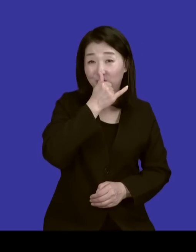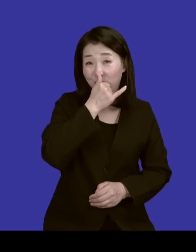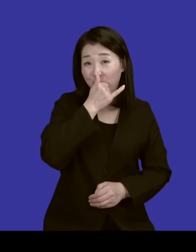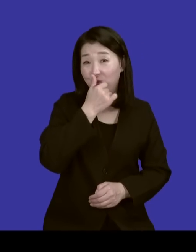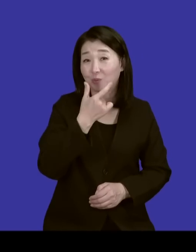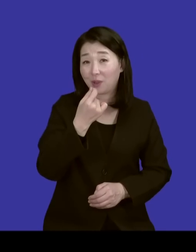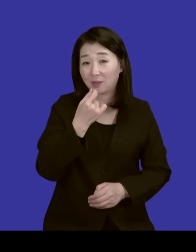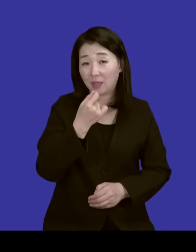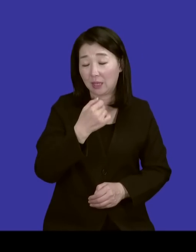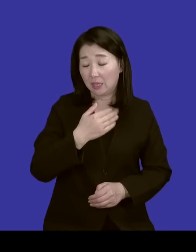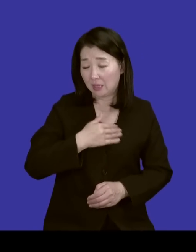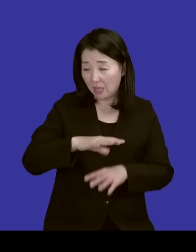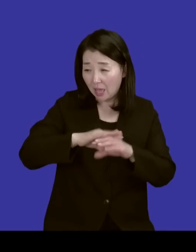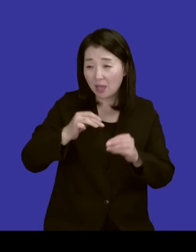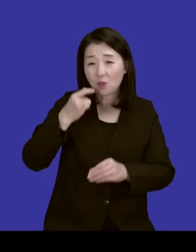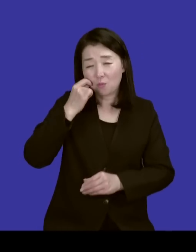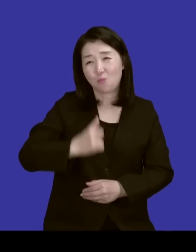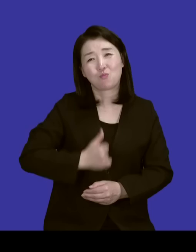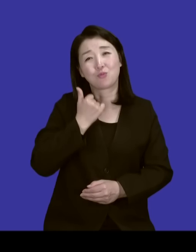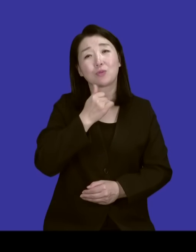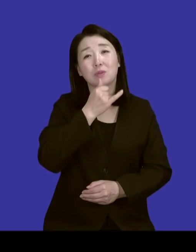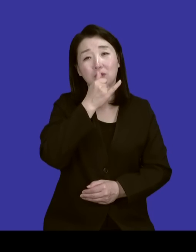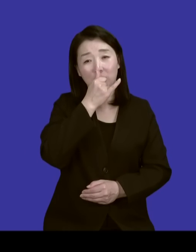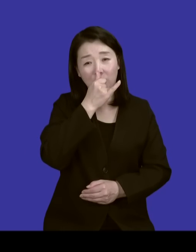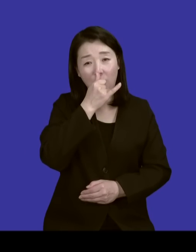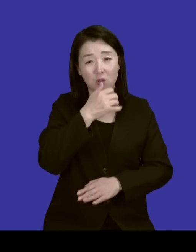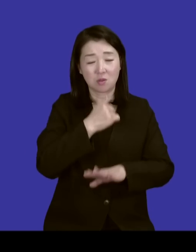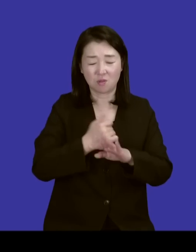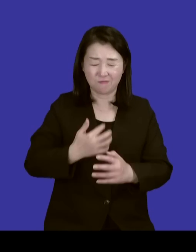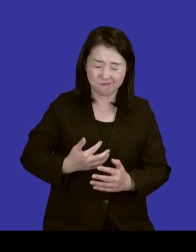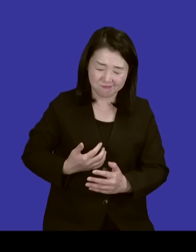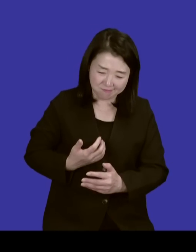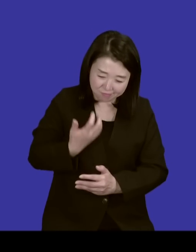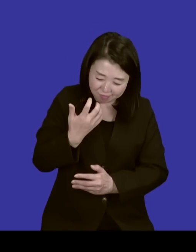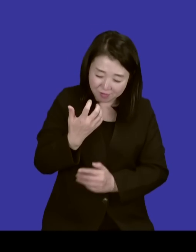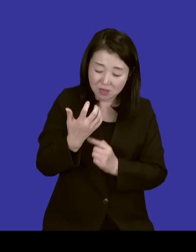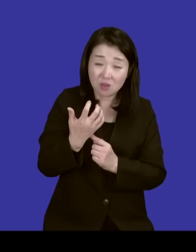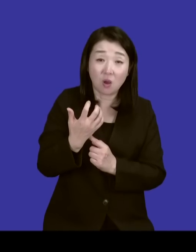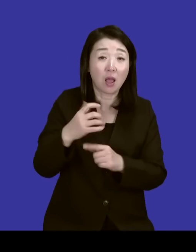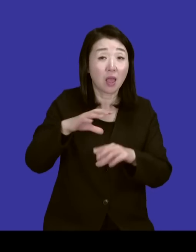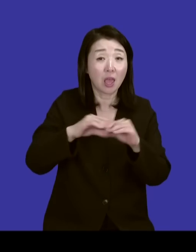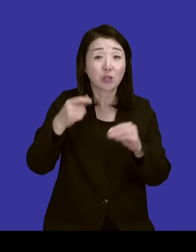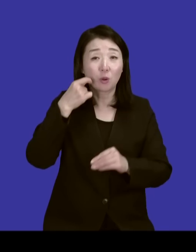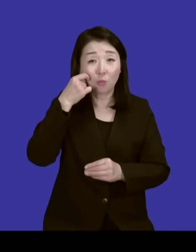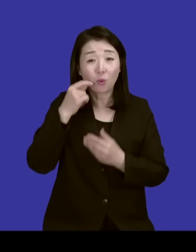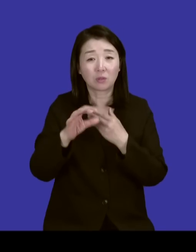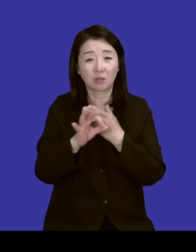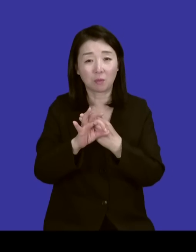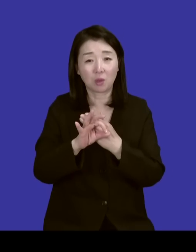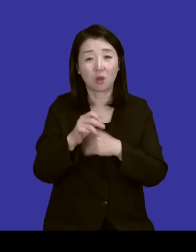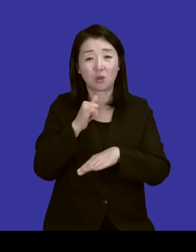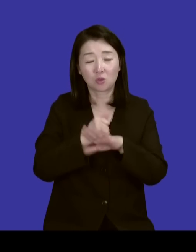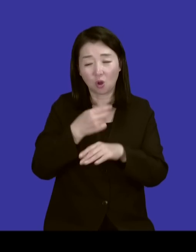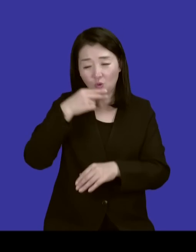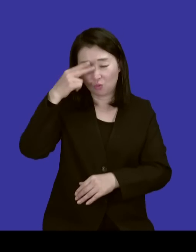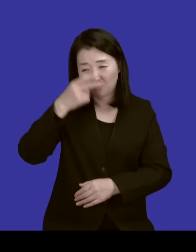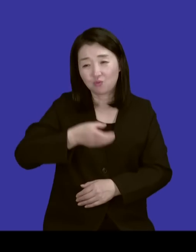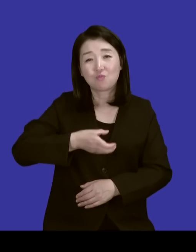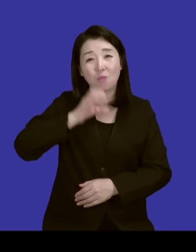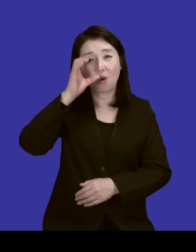맞아요. 자기도 해결하지 못하는 분이 있기 때문에 분이 어디서 갔는지 그거를 해결하지 못하면 그 분을 이제 술먹고